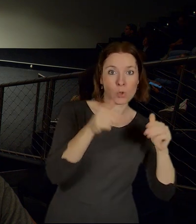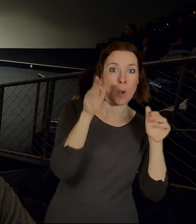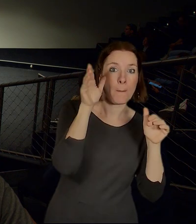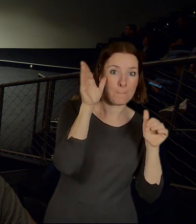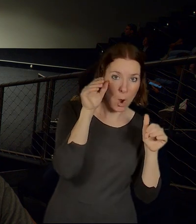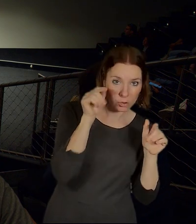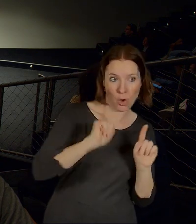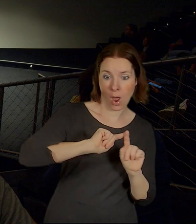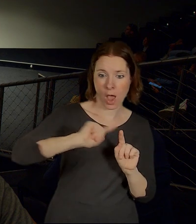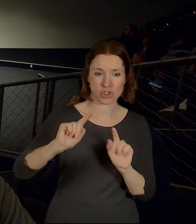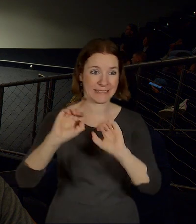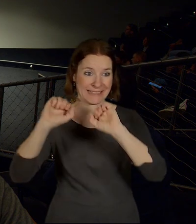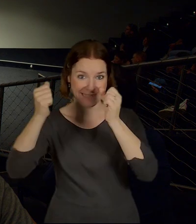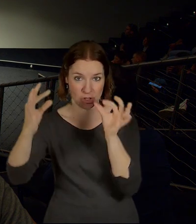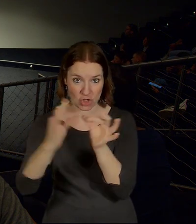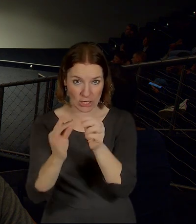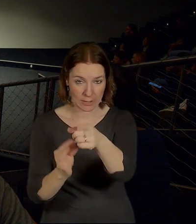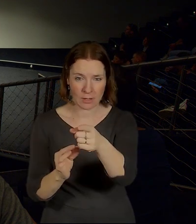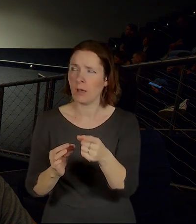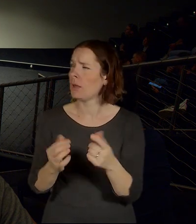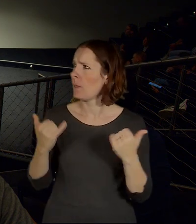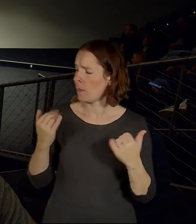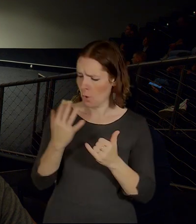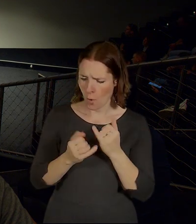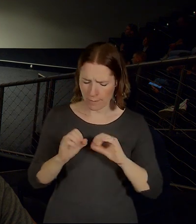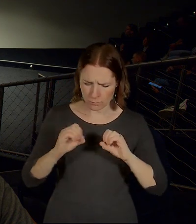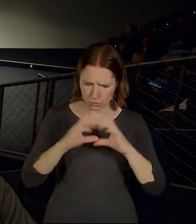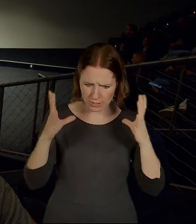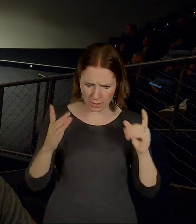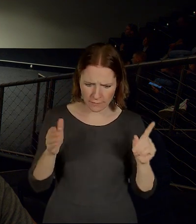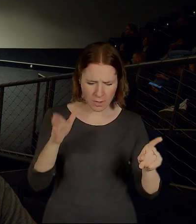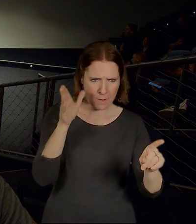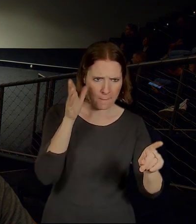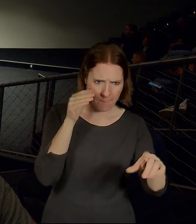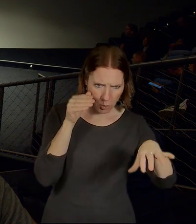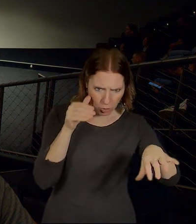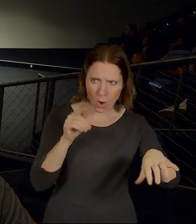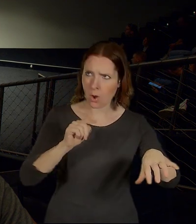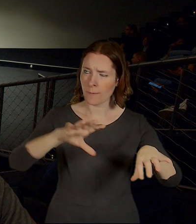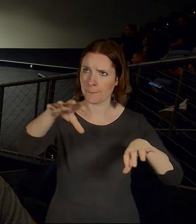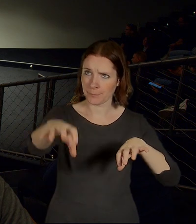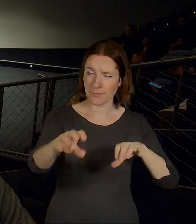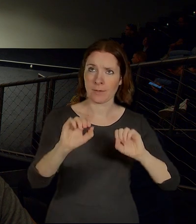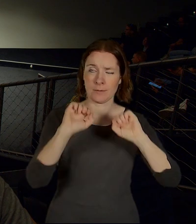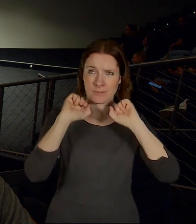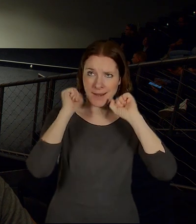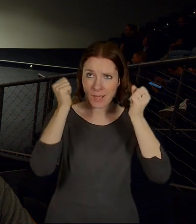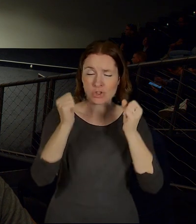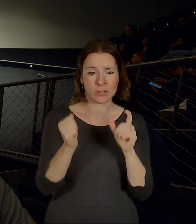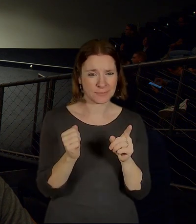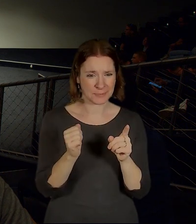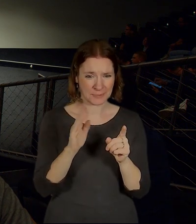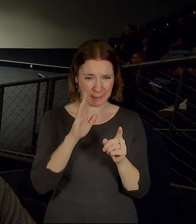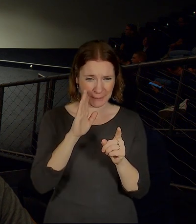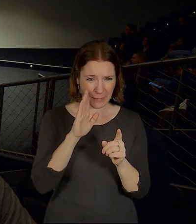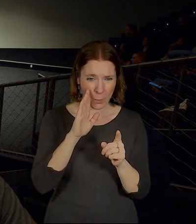Nevím úplně, nemám teďka před očima mapu, abych si dokázal představit, co to asi tak znamená. Ale čeká nás nějaké nové